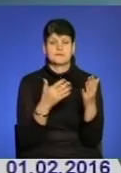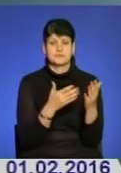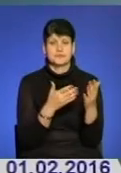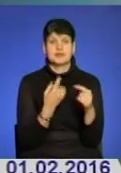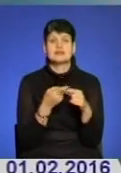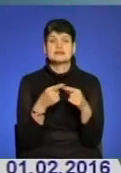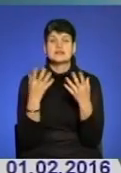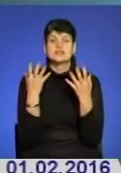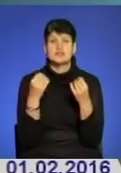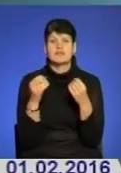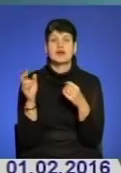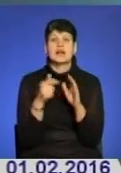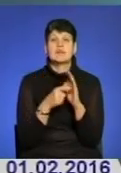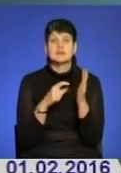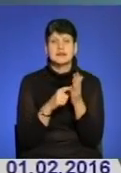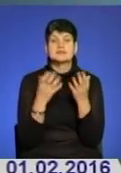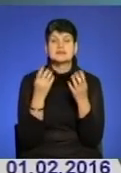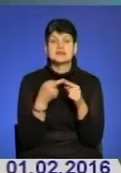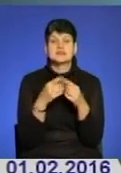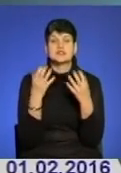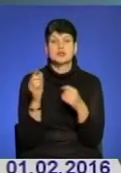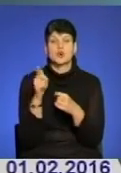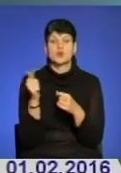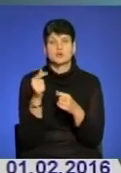ще в кабінеті, це ще грудень місяць до хвороби.